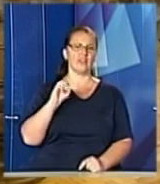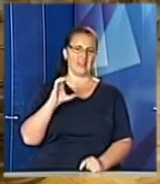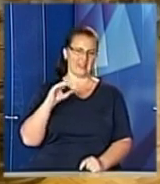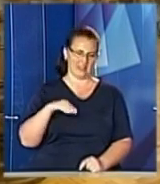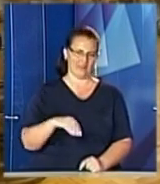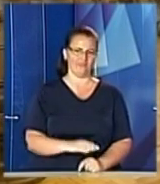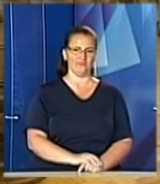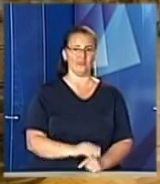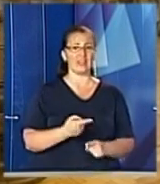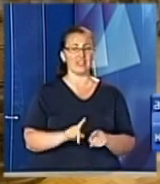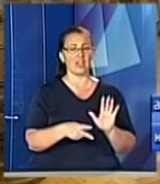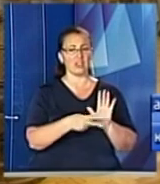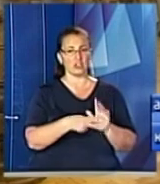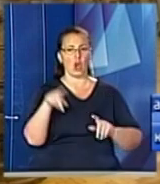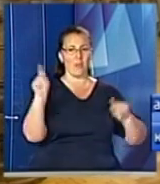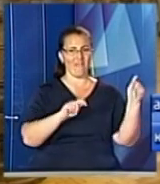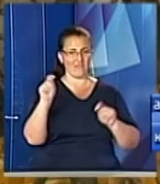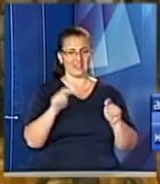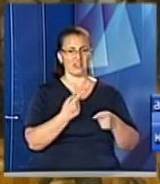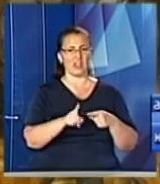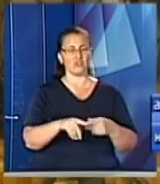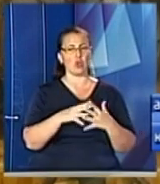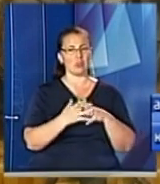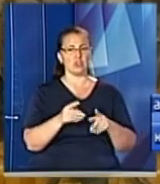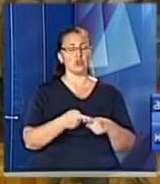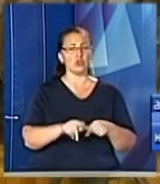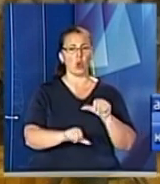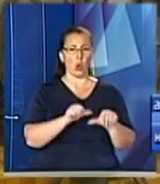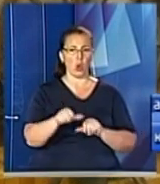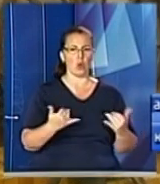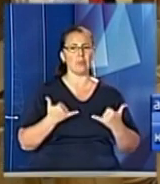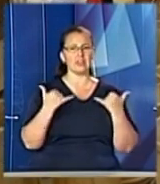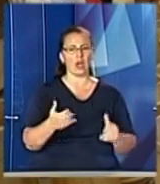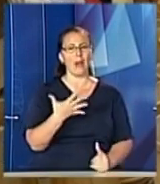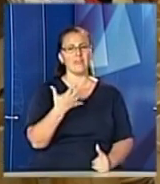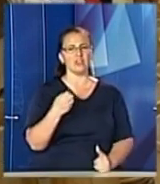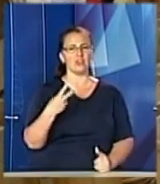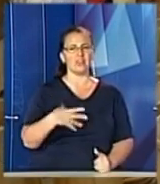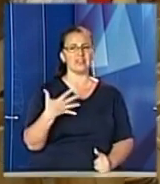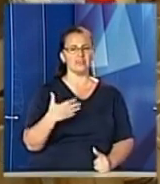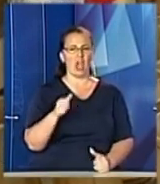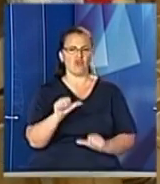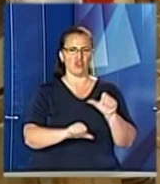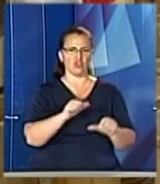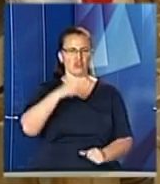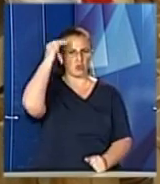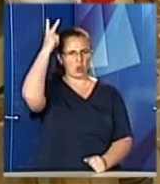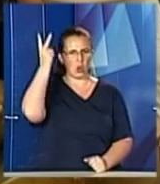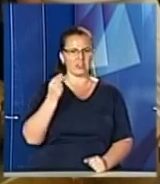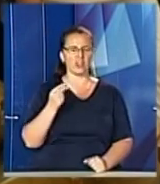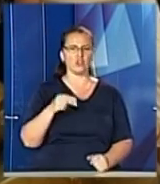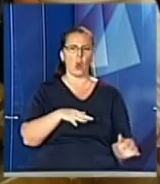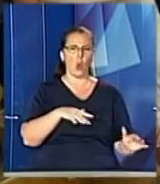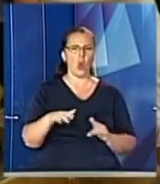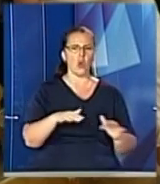Це вже сьомий поспіль фестивалю «Кульчицях». Цього року він був присвячений 525-й річниці козацького руху в Україні